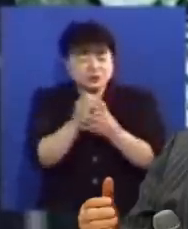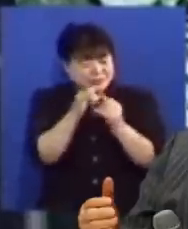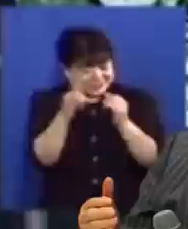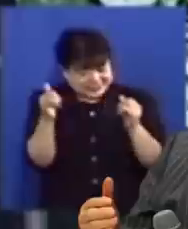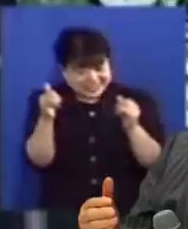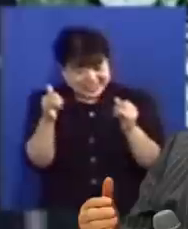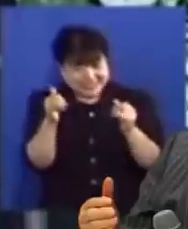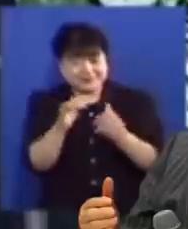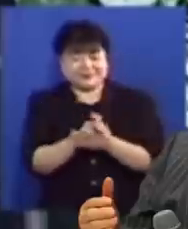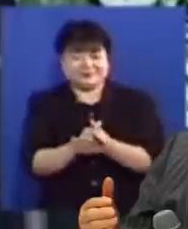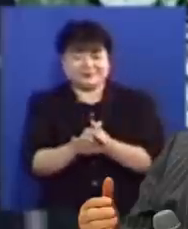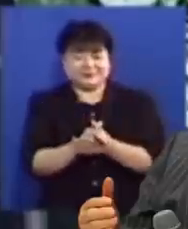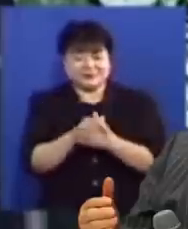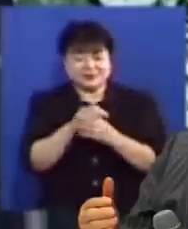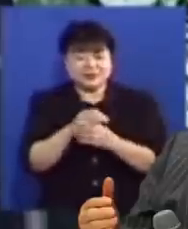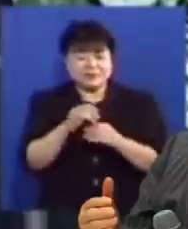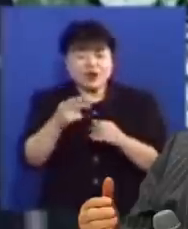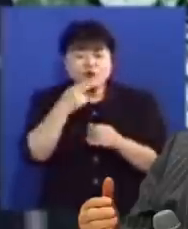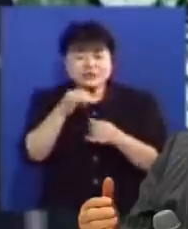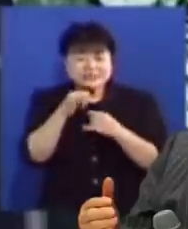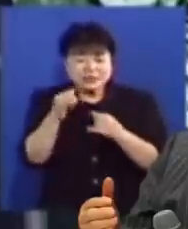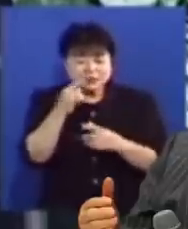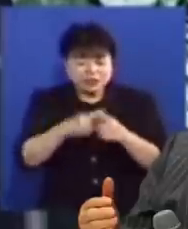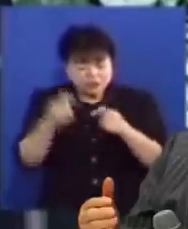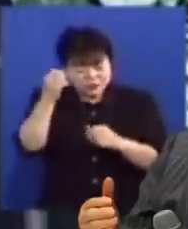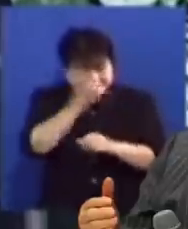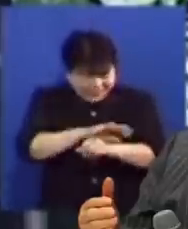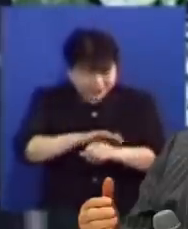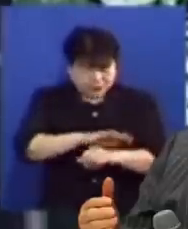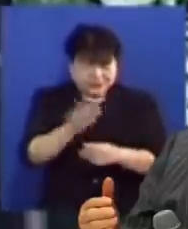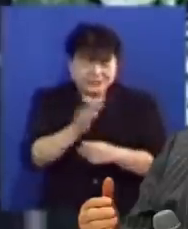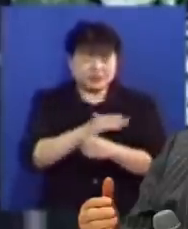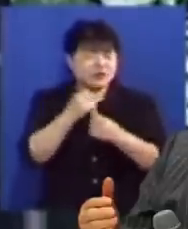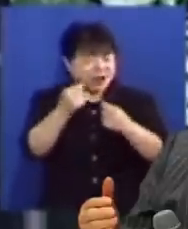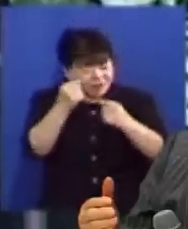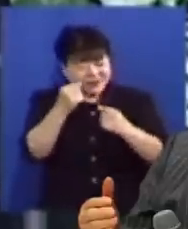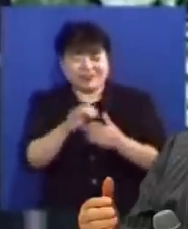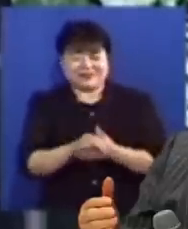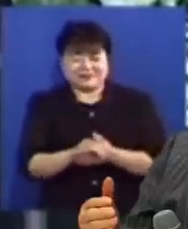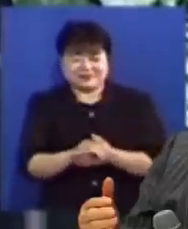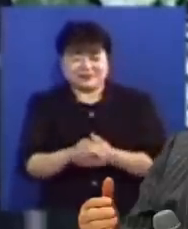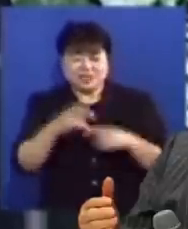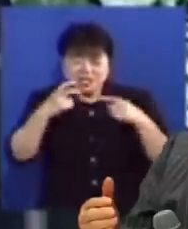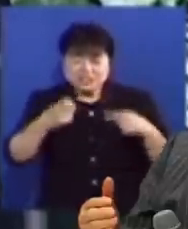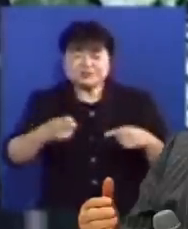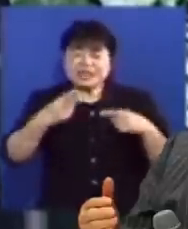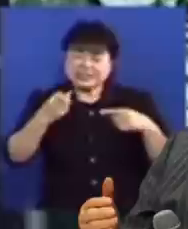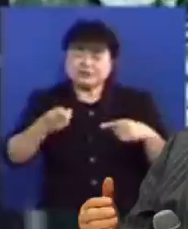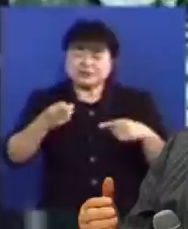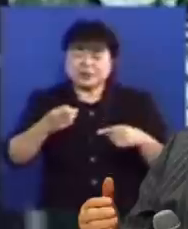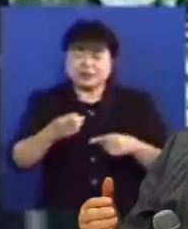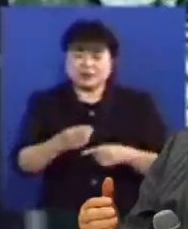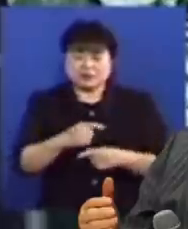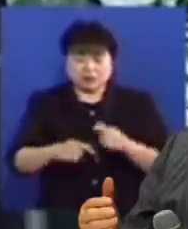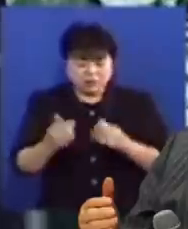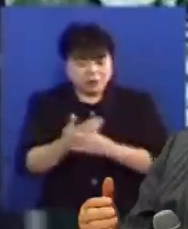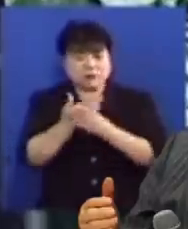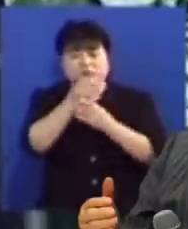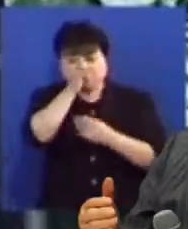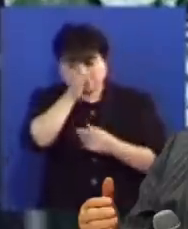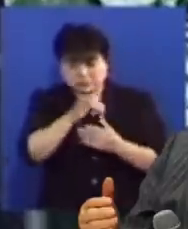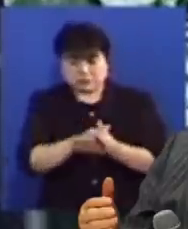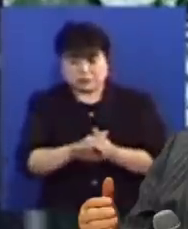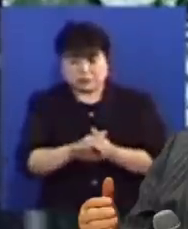사람보다 영혼이 잘되고 범사에 잘되며 강건한 것이 20배 30배 나아지는 이유가 거기에 있는 것입니다